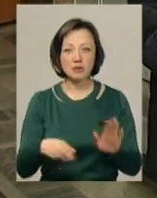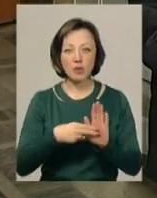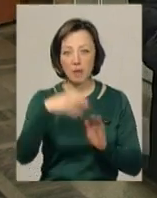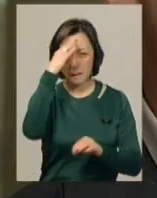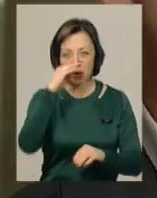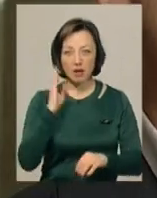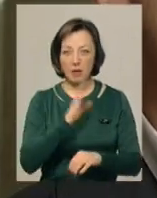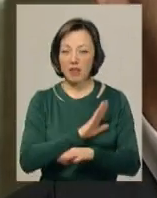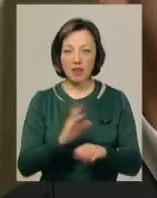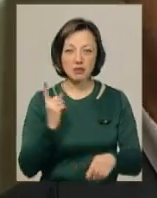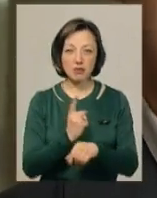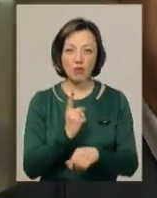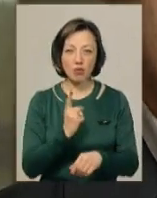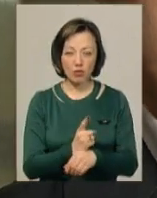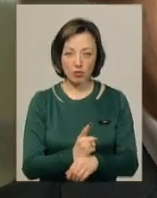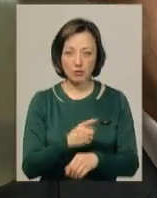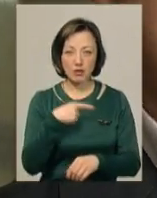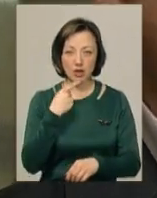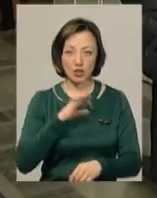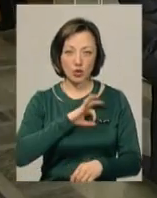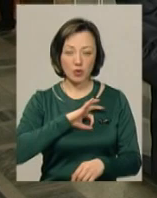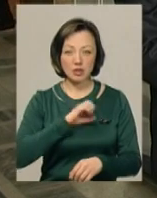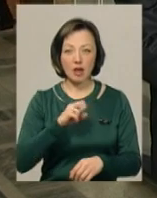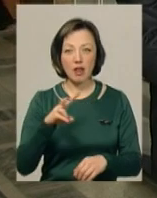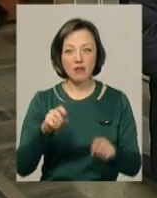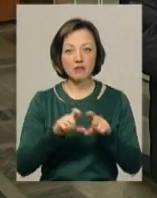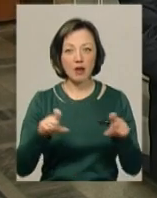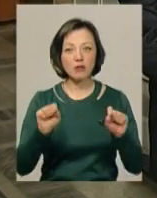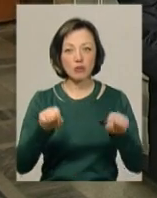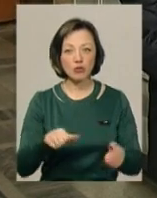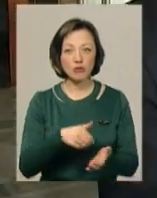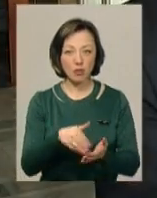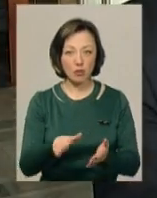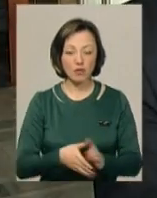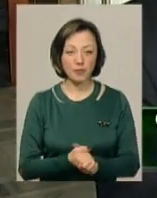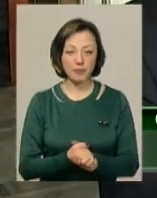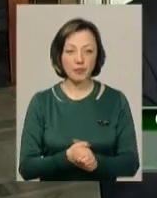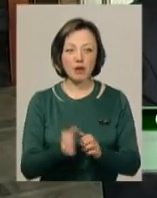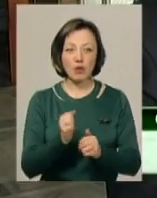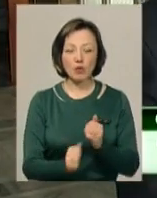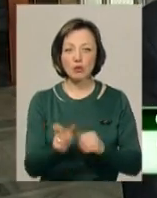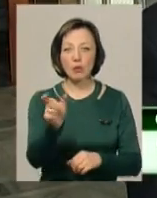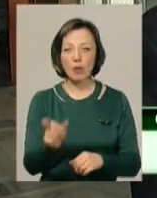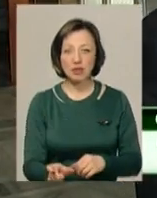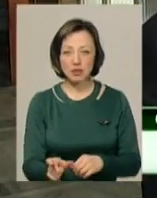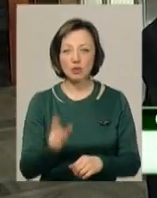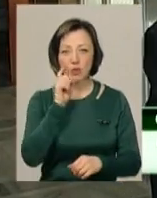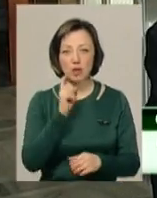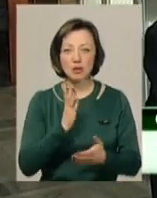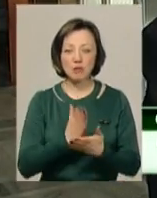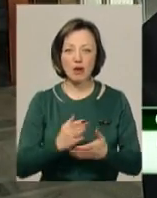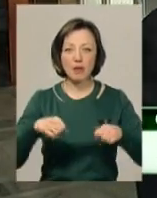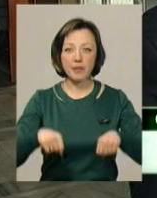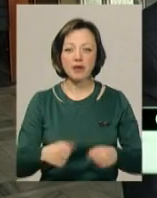батькам не заборонено, наголошує правник Олег Літвін. Але у закладі її можуть відмовити. Кожна громадян Україна має право